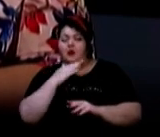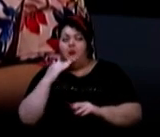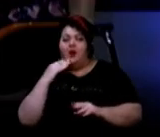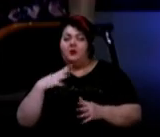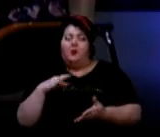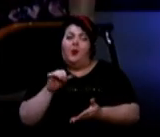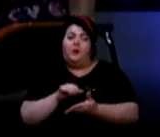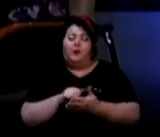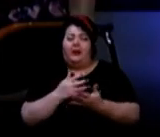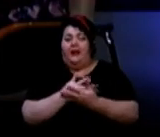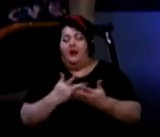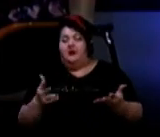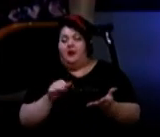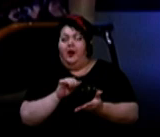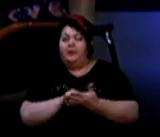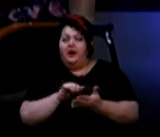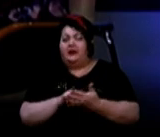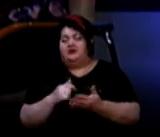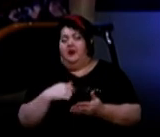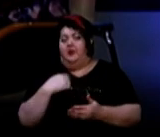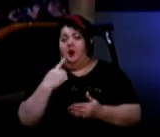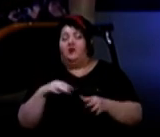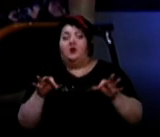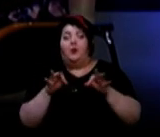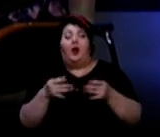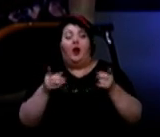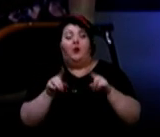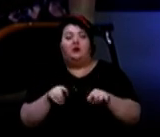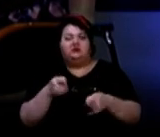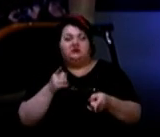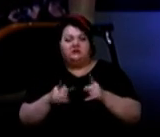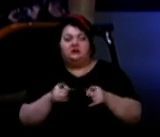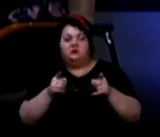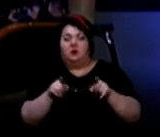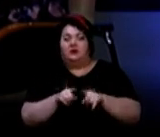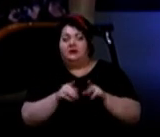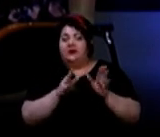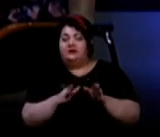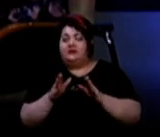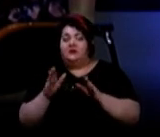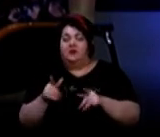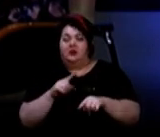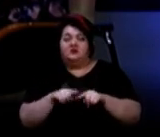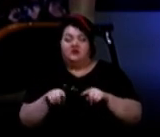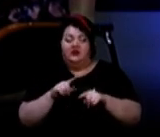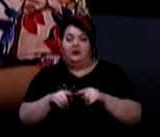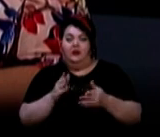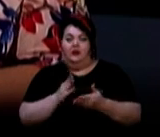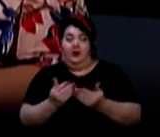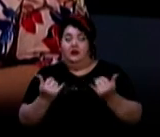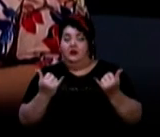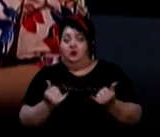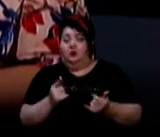публікацій, різноманітних і в пресі, і ми говоримо про те, що дійсно ці тест-системи, які є швидкі тести, які є в Україні сьогодні,